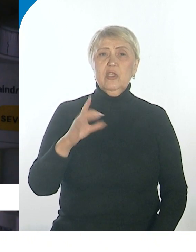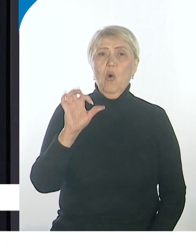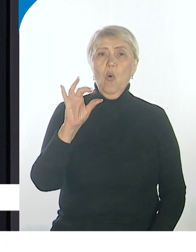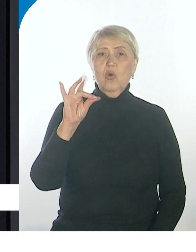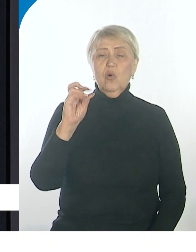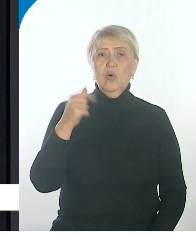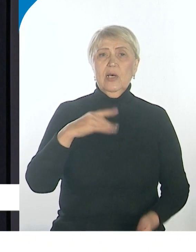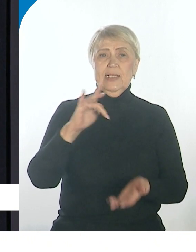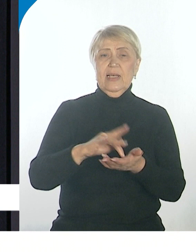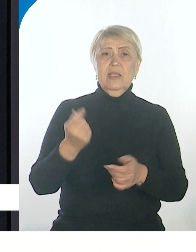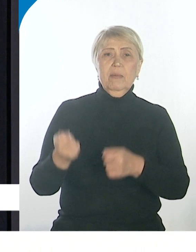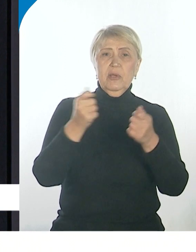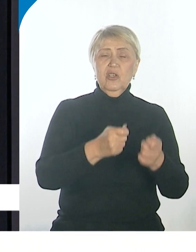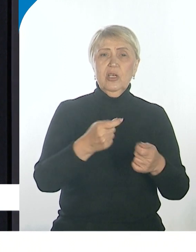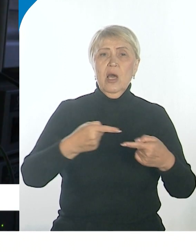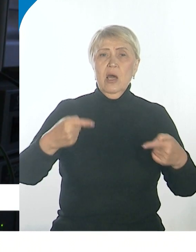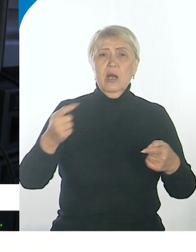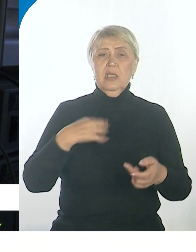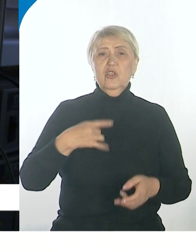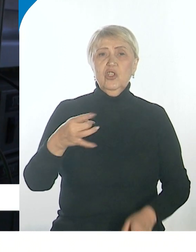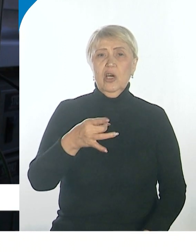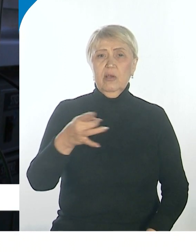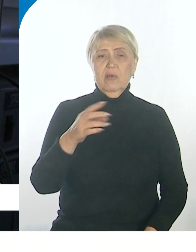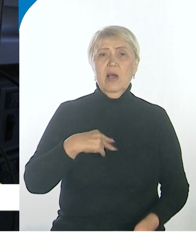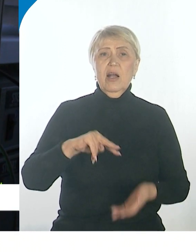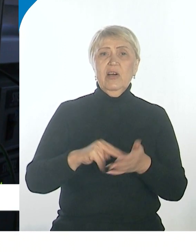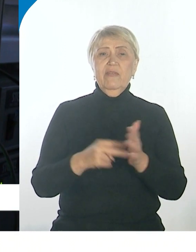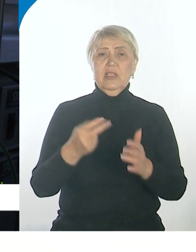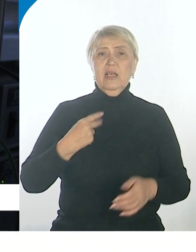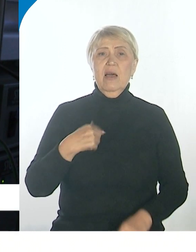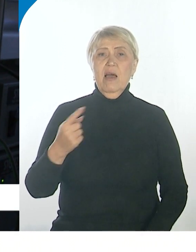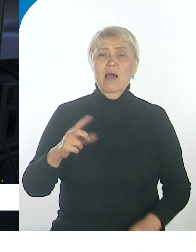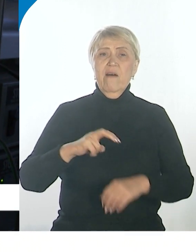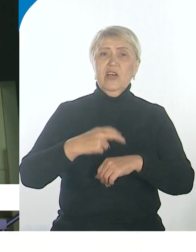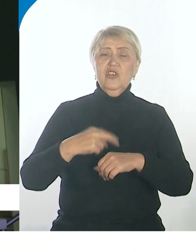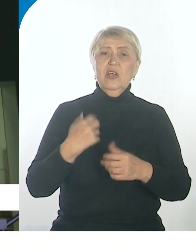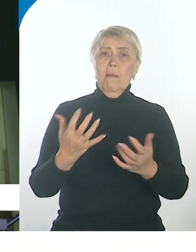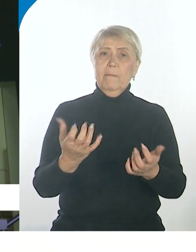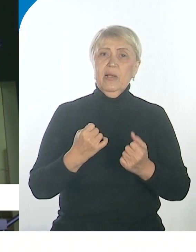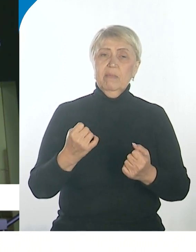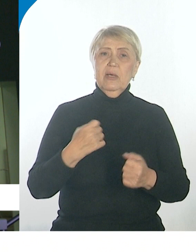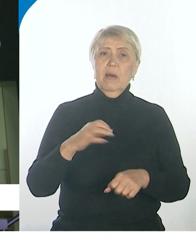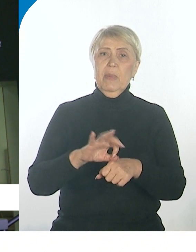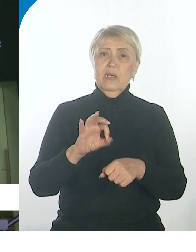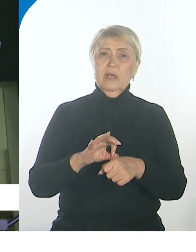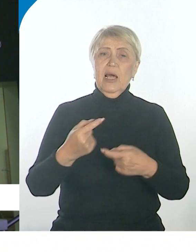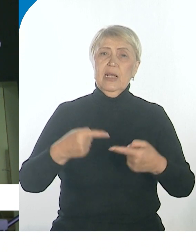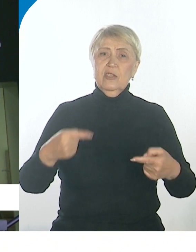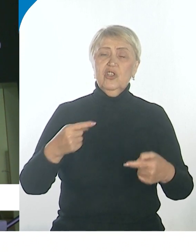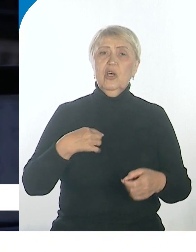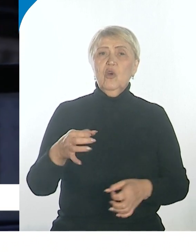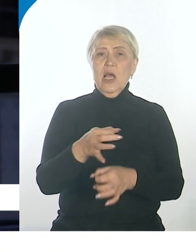Сахалина, Приморья, из ЯО, Камчатки и Магадана. Кванификация врачей позволяет принимать пациентов с различной локализацией и